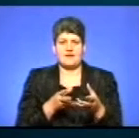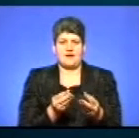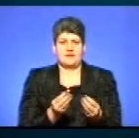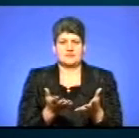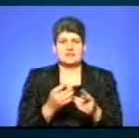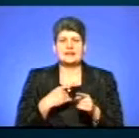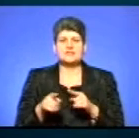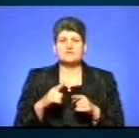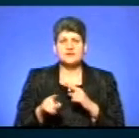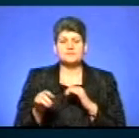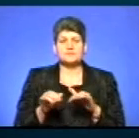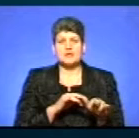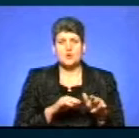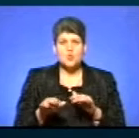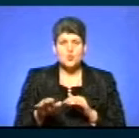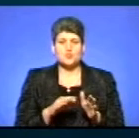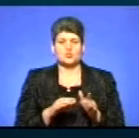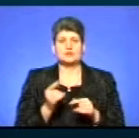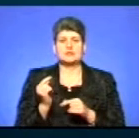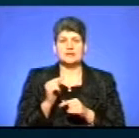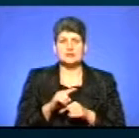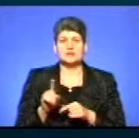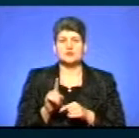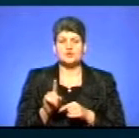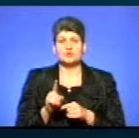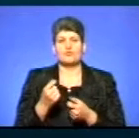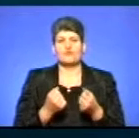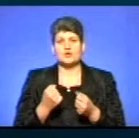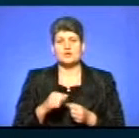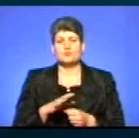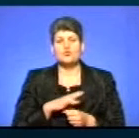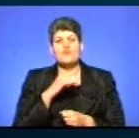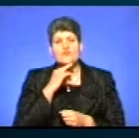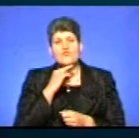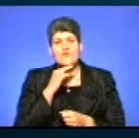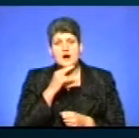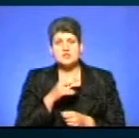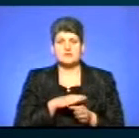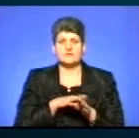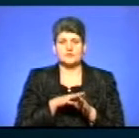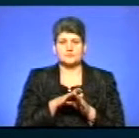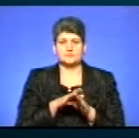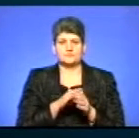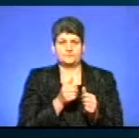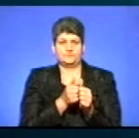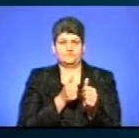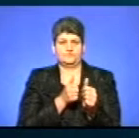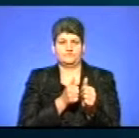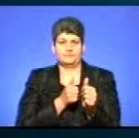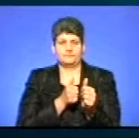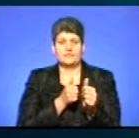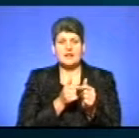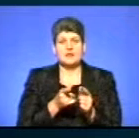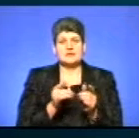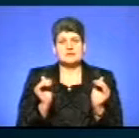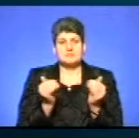швидкість руху, на те, щоб водій був уважний, додержавався дистанції, знизив